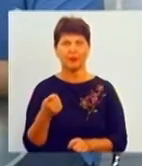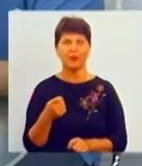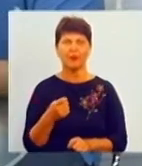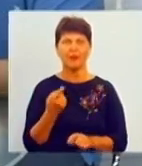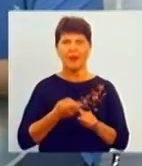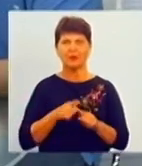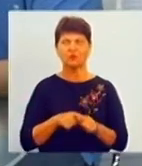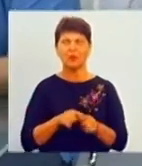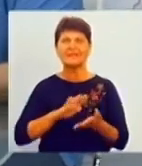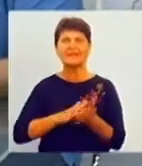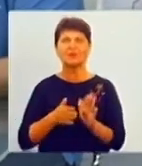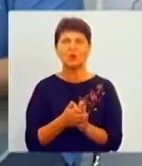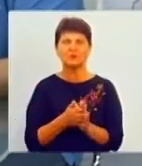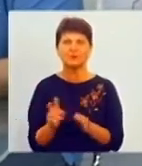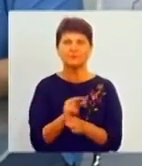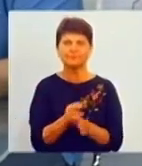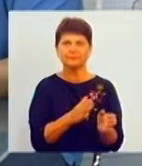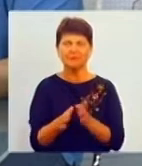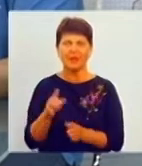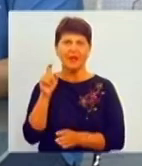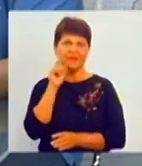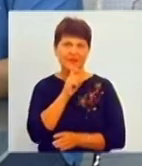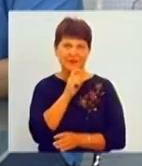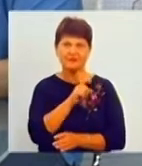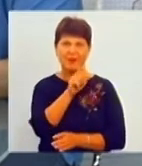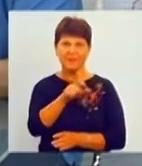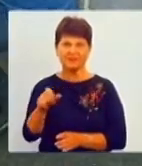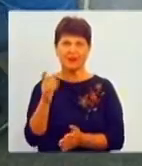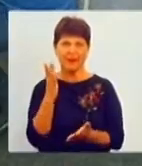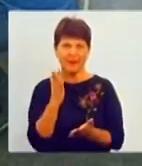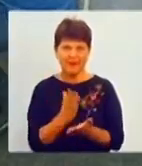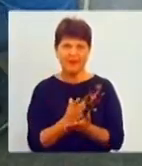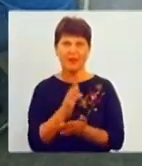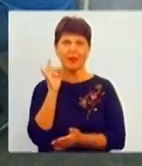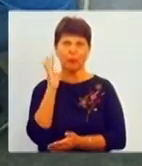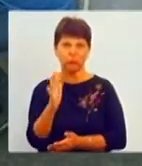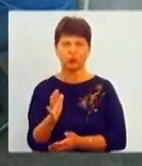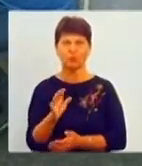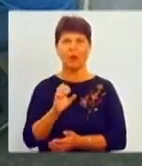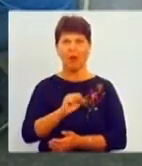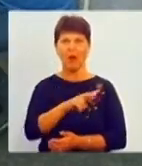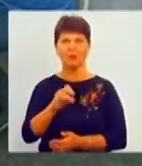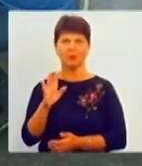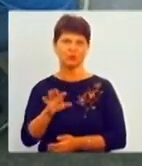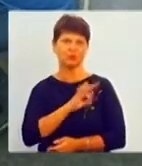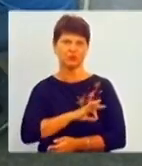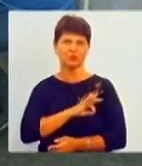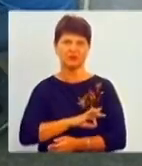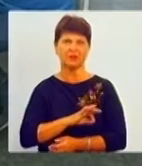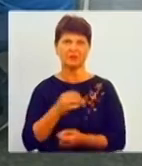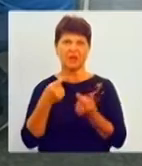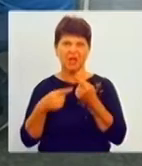ситуацію. Пасажири з Вінниці є, були і будуть. Але будуть користуватись іншим аеропортом? Ну, зараз полетять з Києва, але